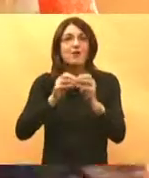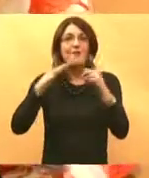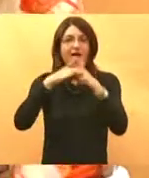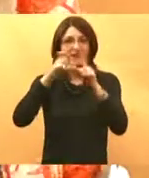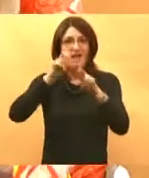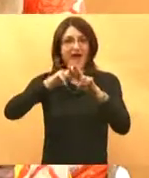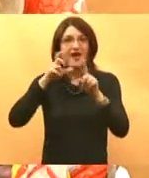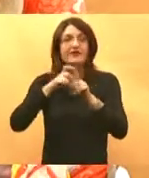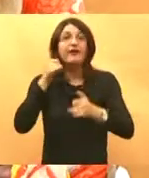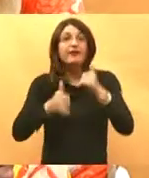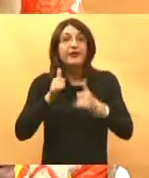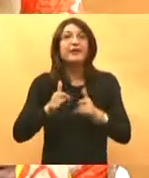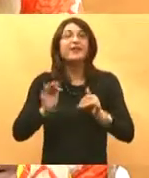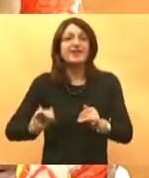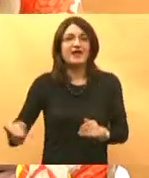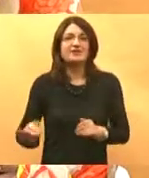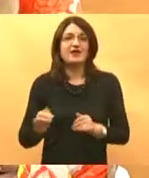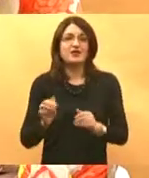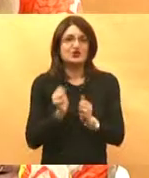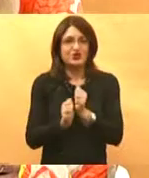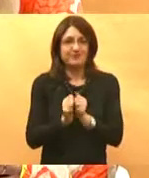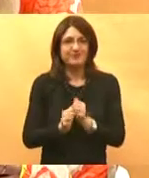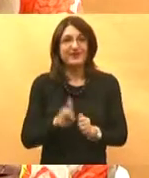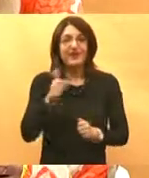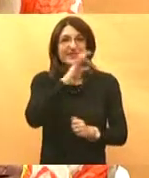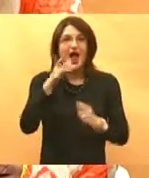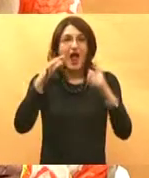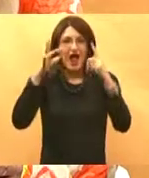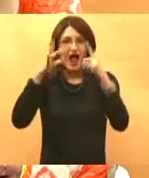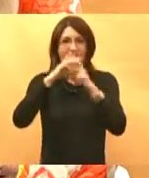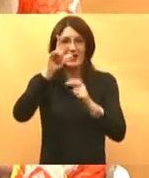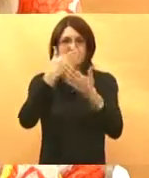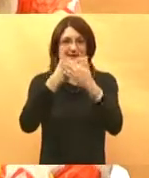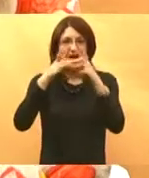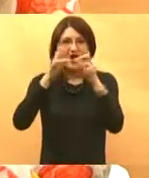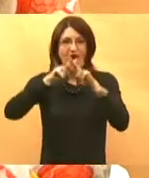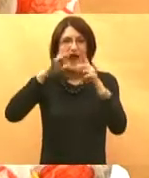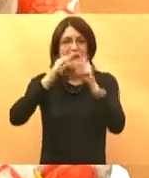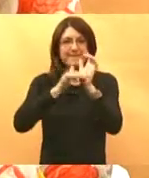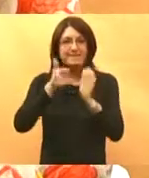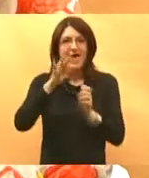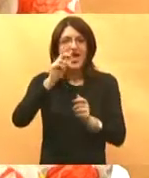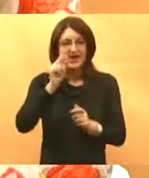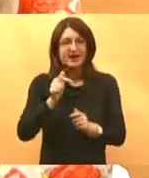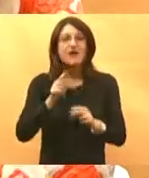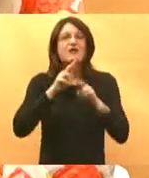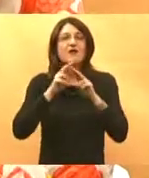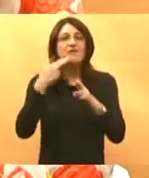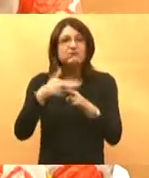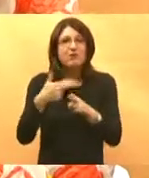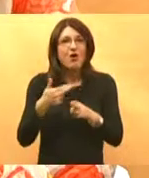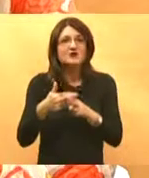Drugo, svjetski dan Alzheimerove bolesti. Evo danas počinu dani otvorenih vrata Hrvatske udruge za Alzheimer,